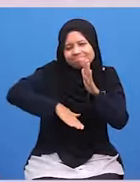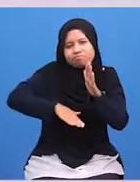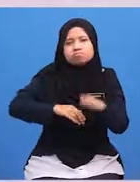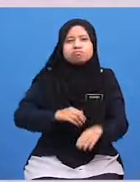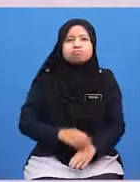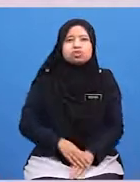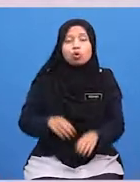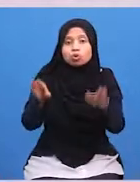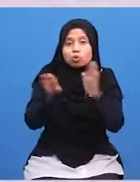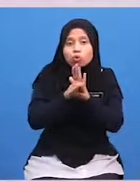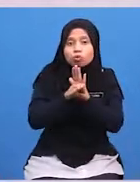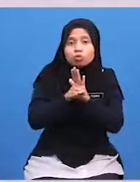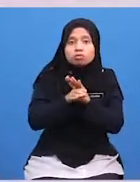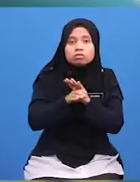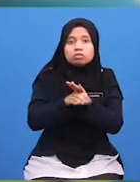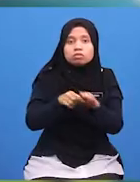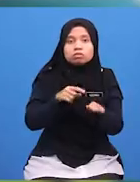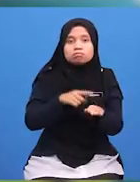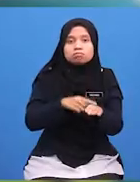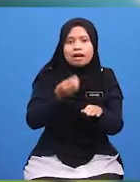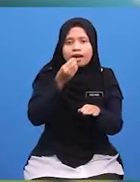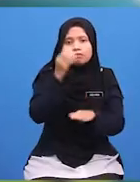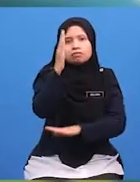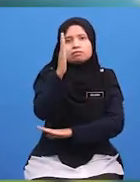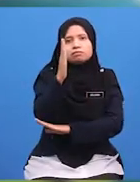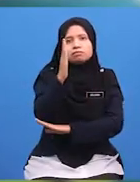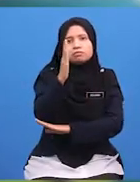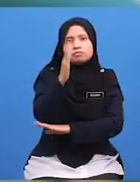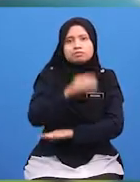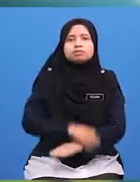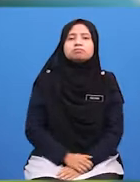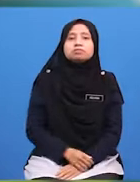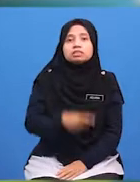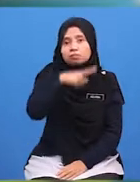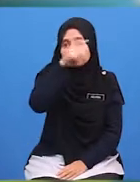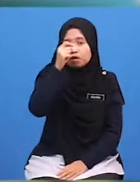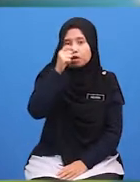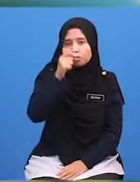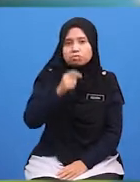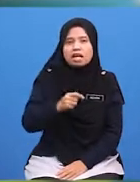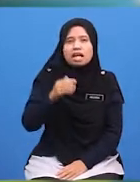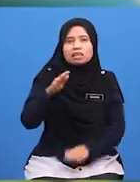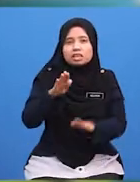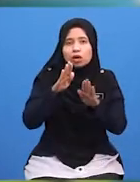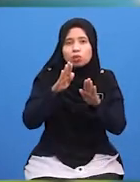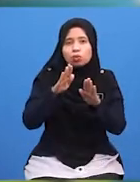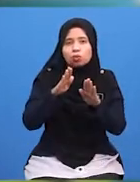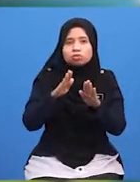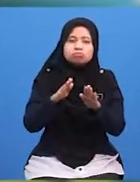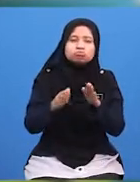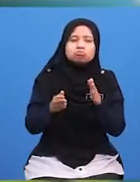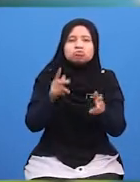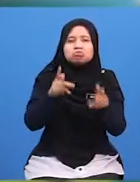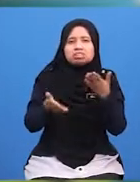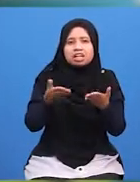Seperti Waktu Makan Tengah Hari Kerana Dikuatiri Tuan rumah Tiada